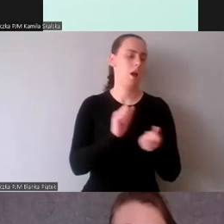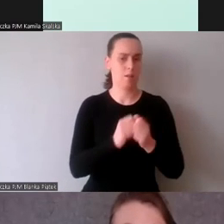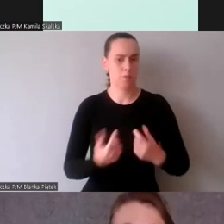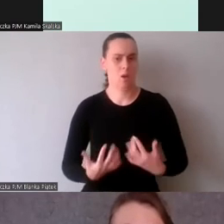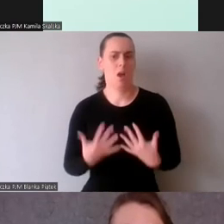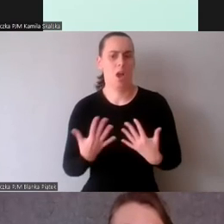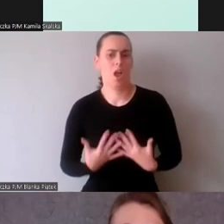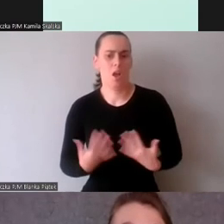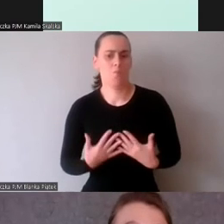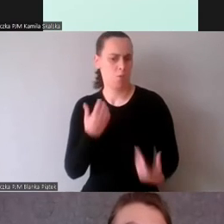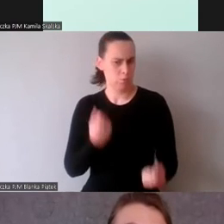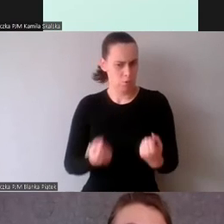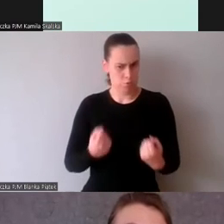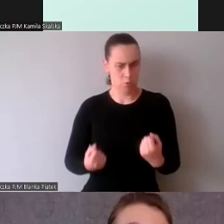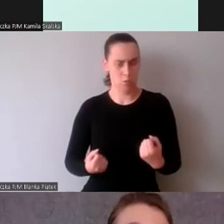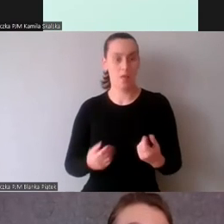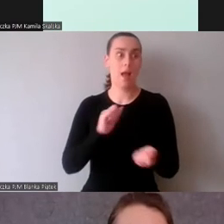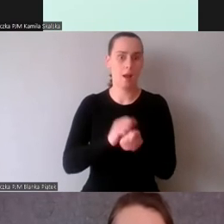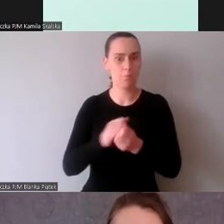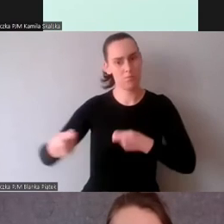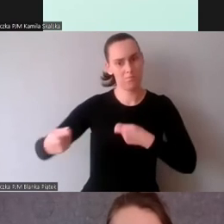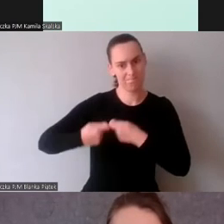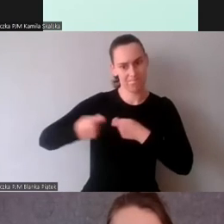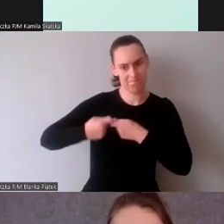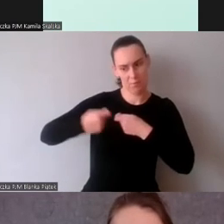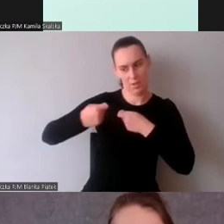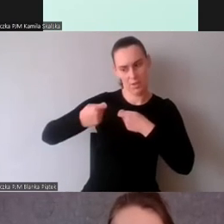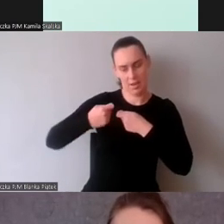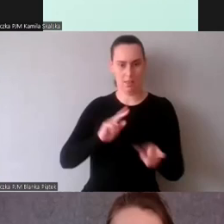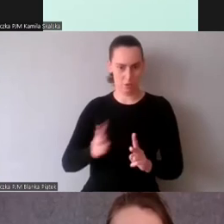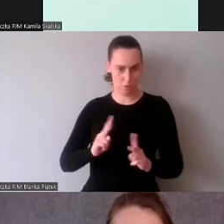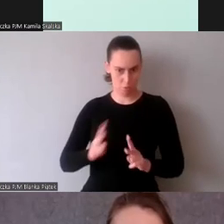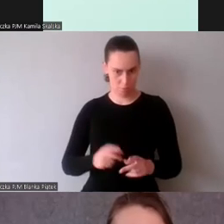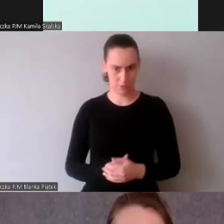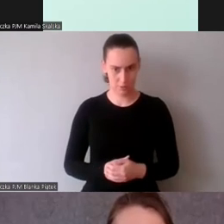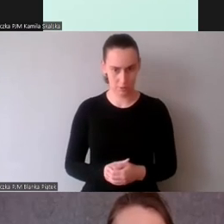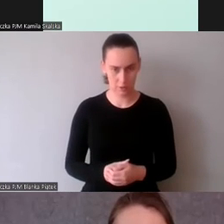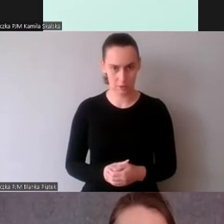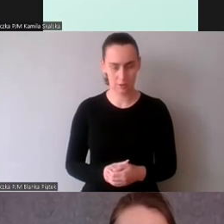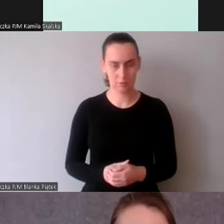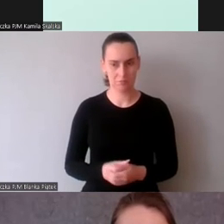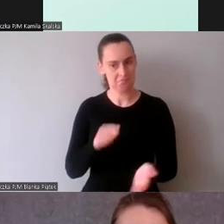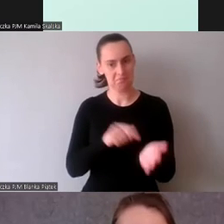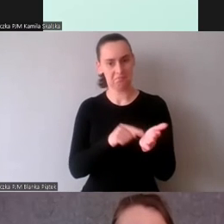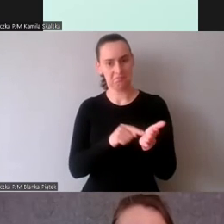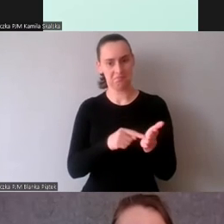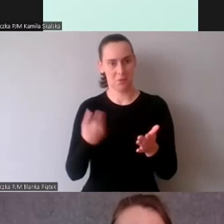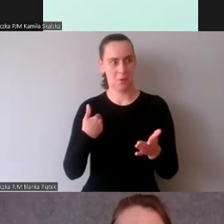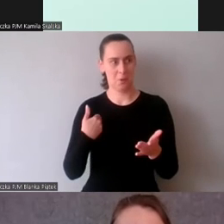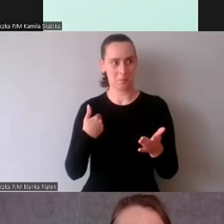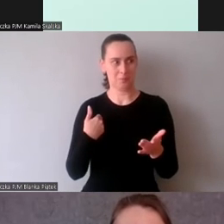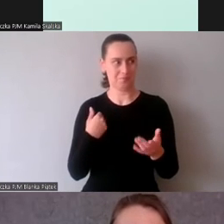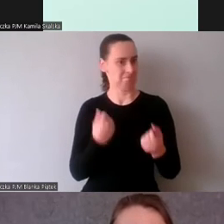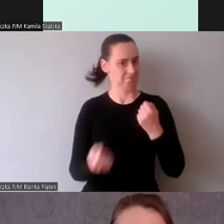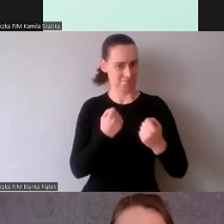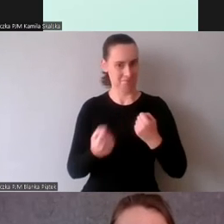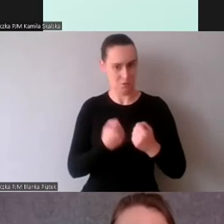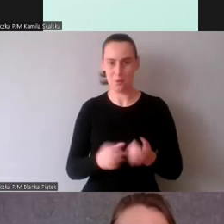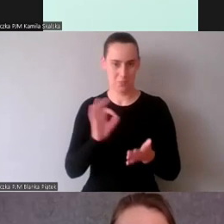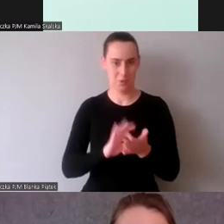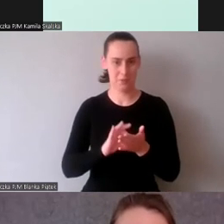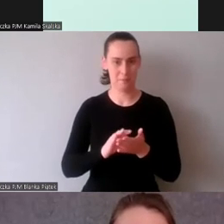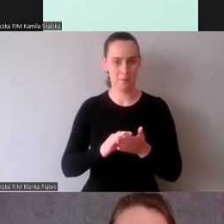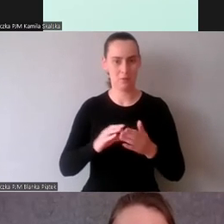przeszkadzanie tłumaczowi, więc na pewno było to duże wyzwanie kognitywne podczas